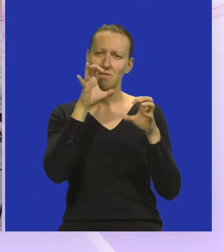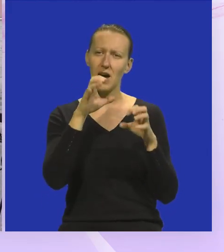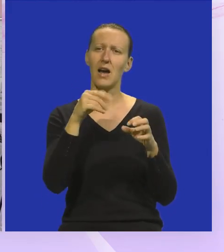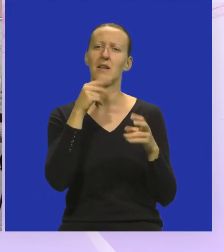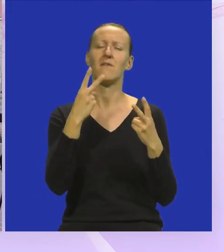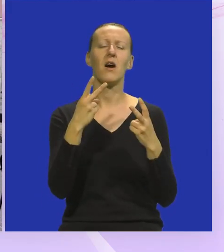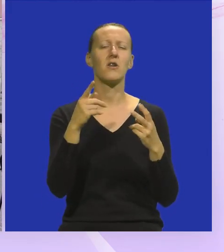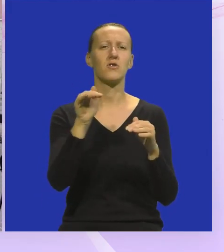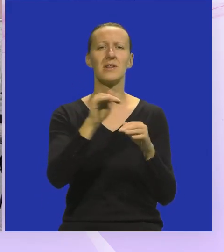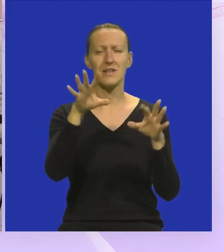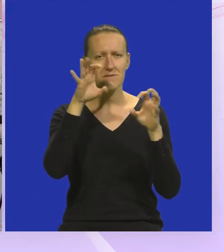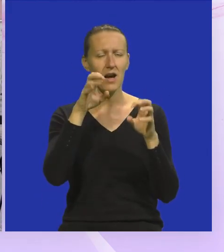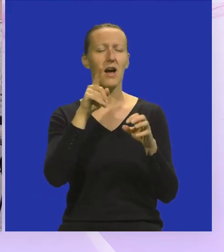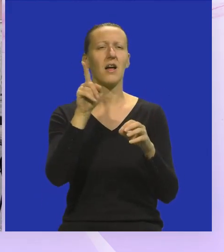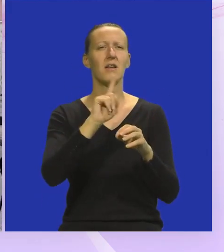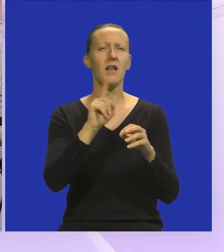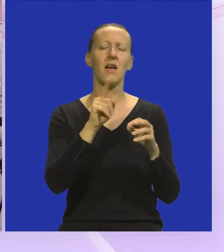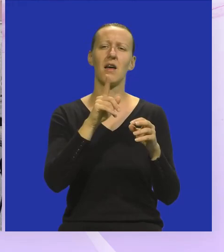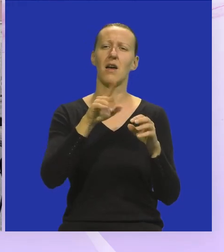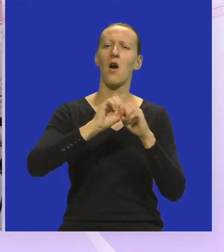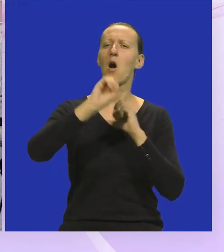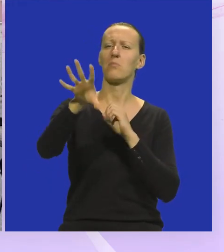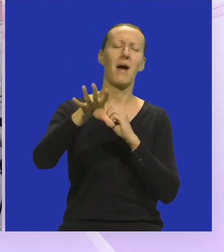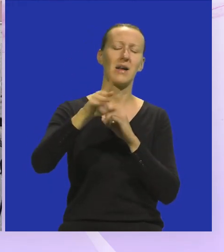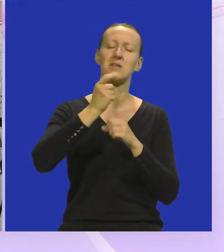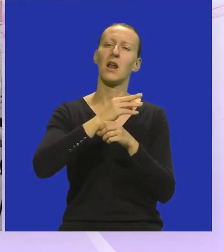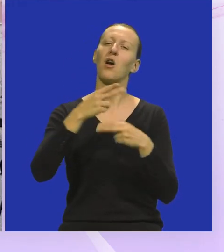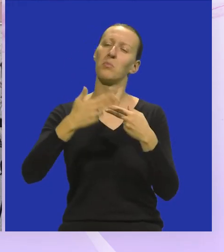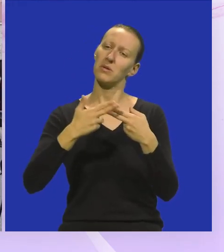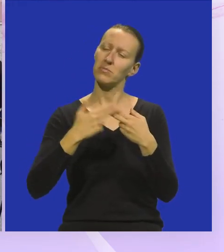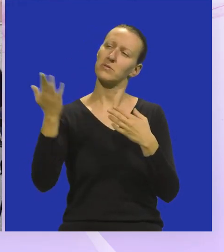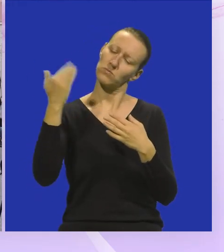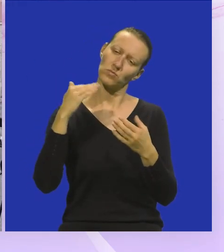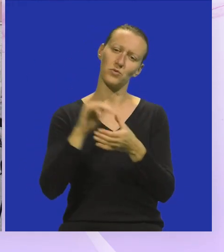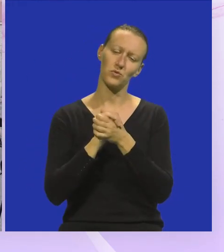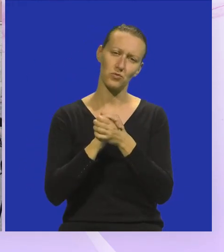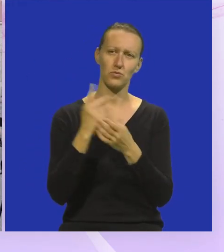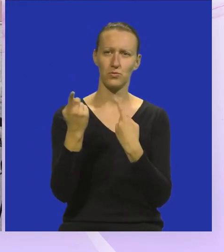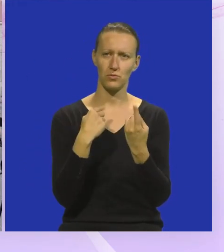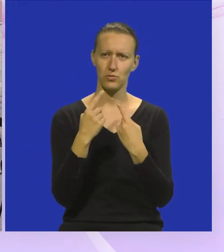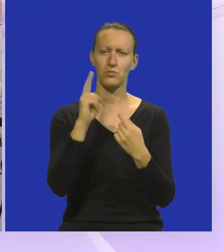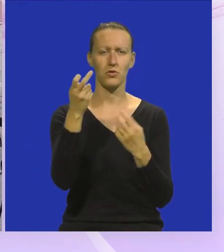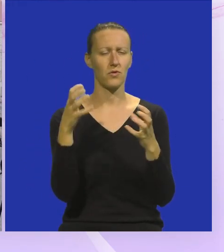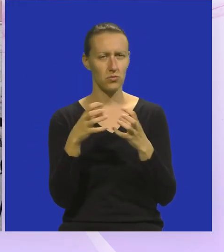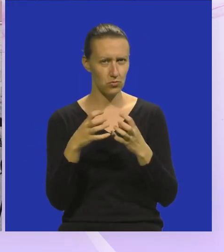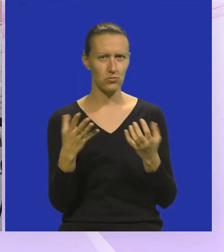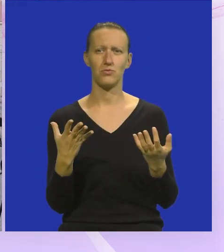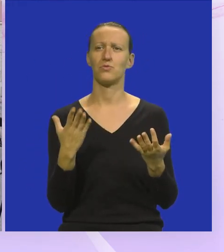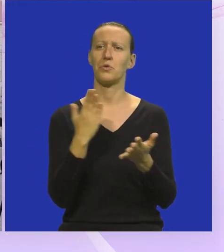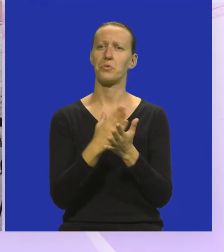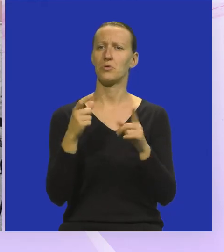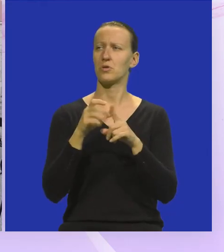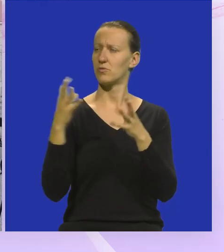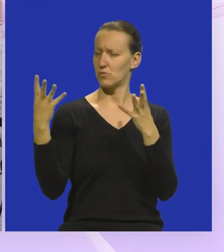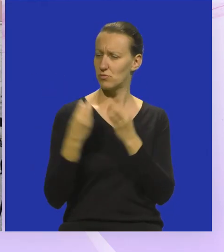je inkluzija jako bitna, znači da ljude se ne odbacuje, nego jedno samo da ih se ozove u društvo, da budu